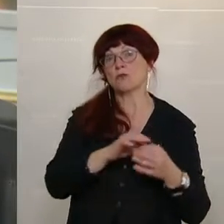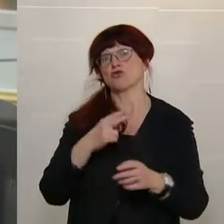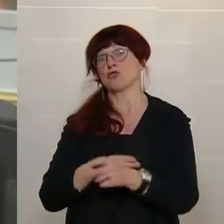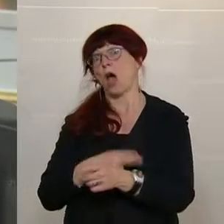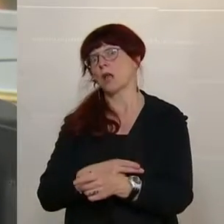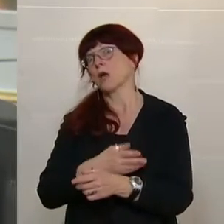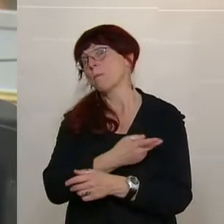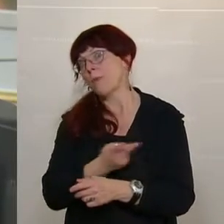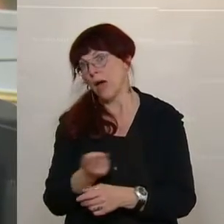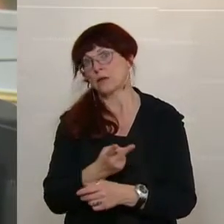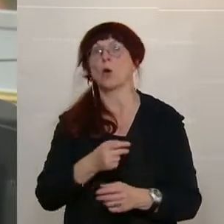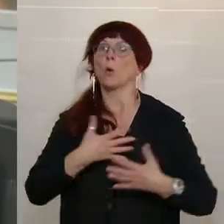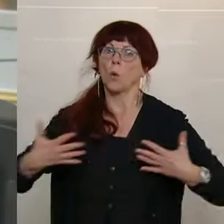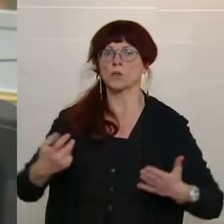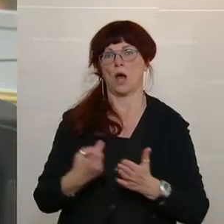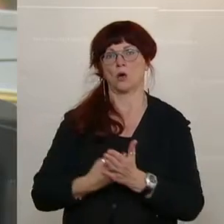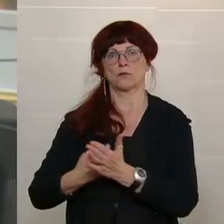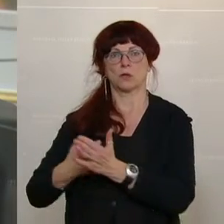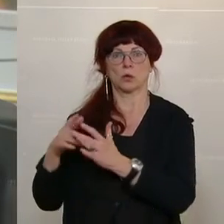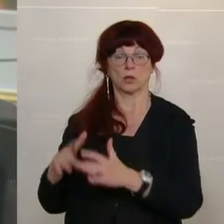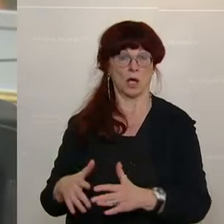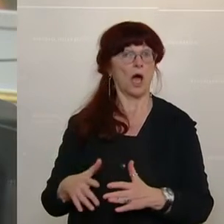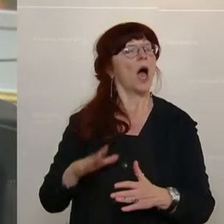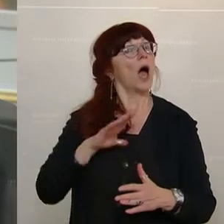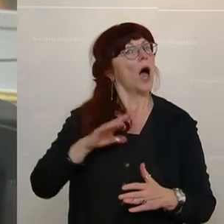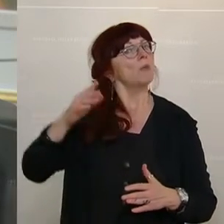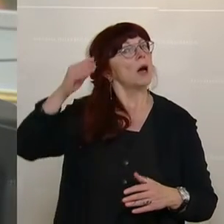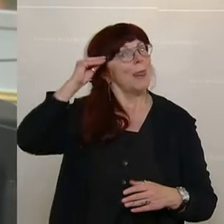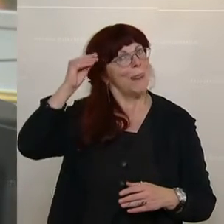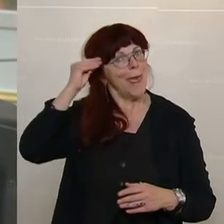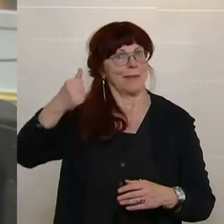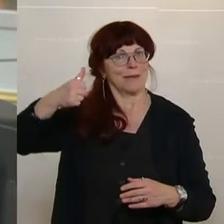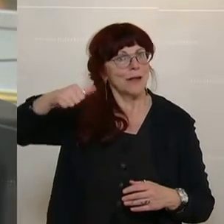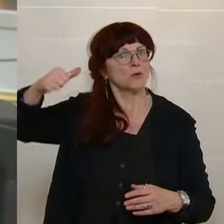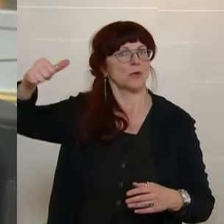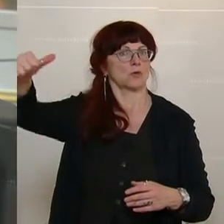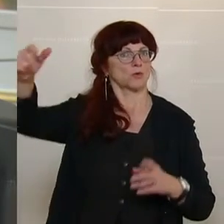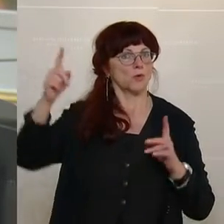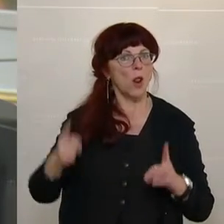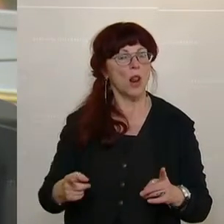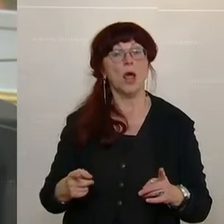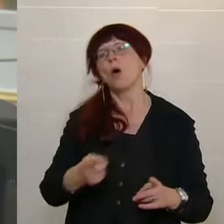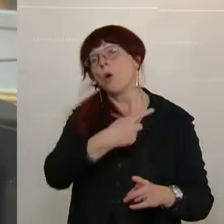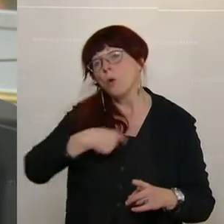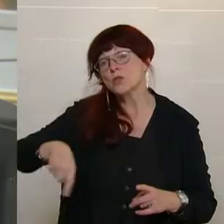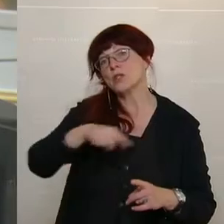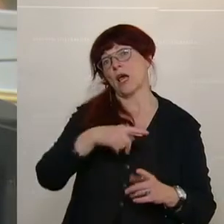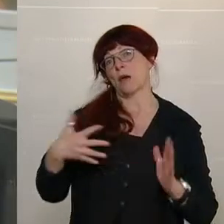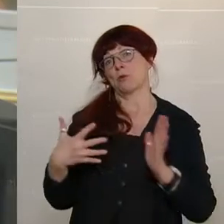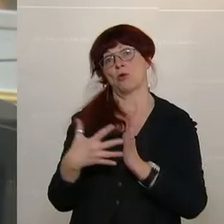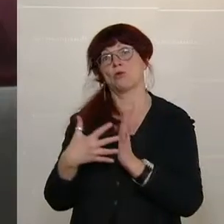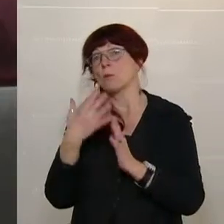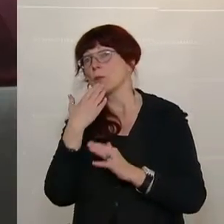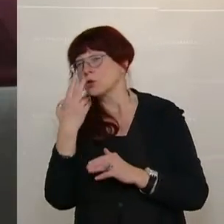Herausforderungen verbunden sind. Aber im Sinne eines Lerneffekts wollen wir schauen, in unserer Prüfung zusammenwirkender